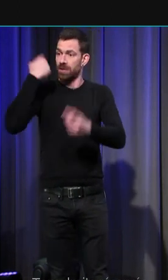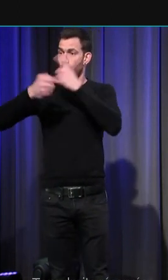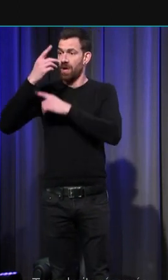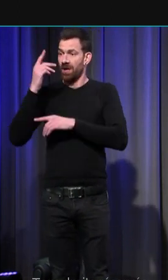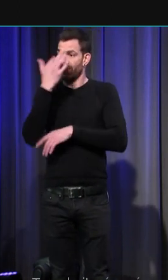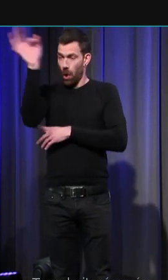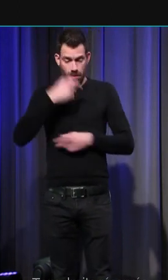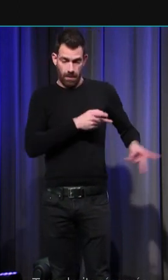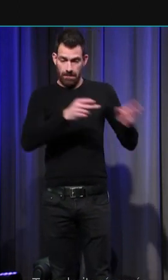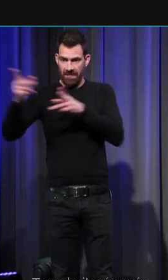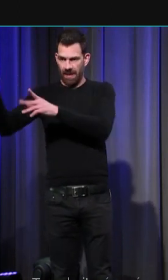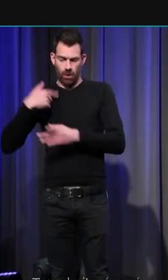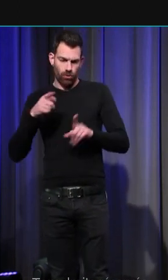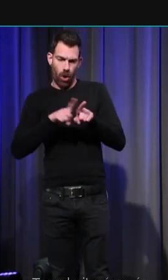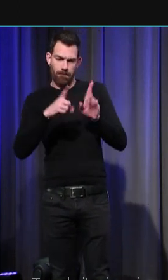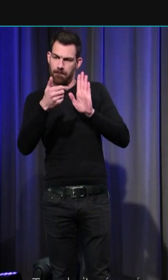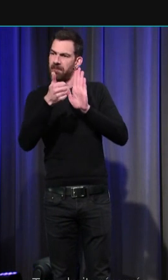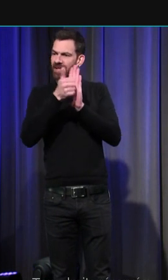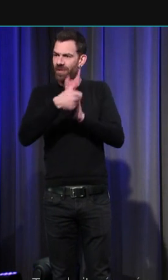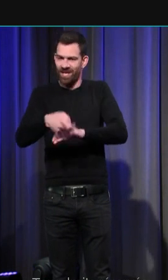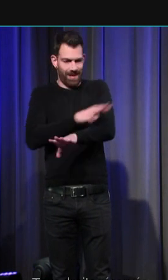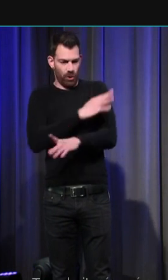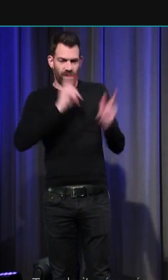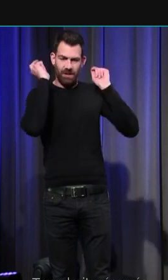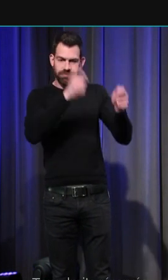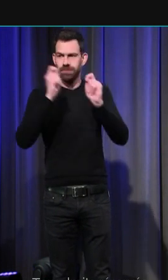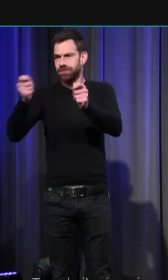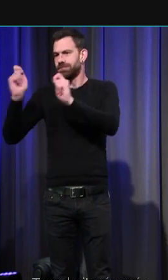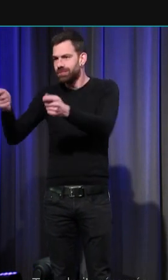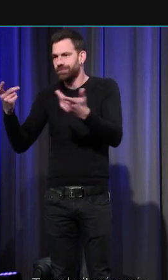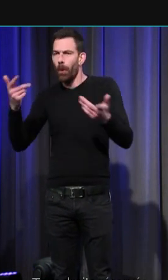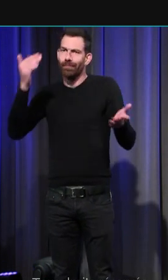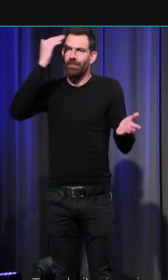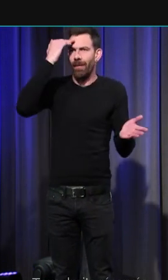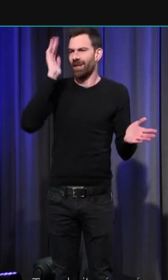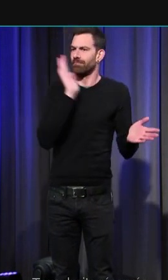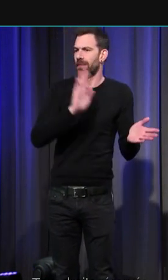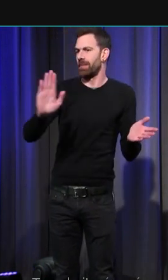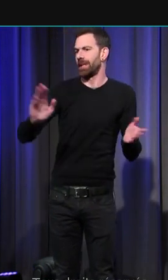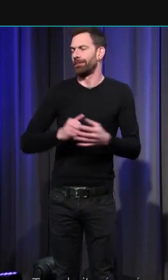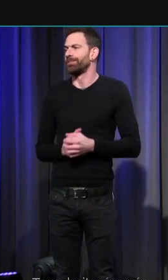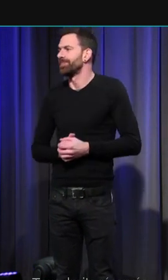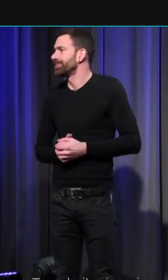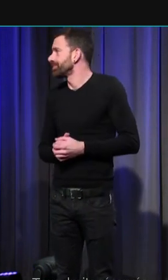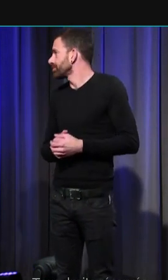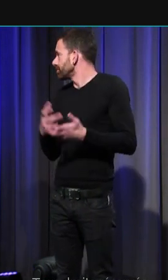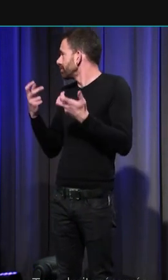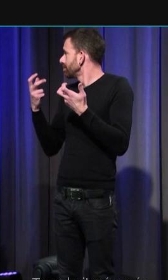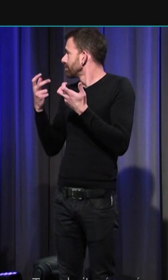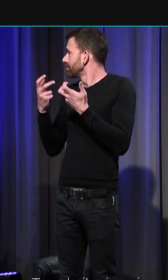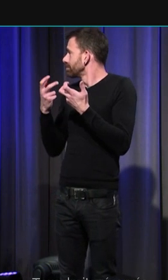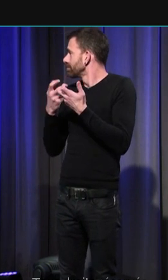personnalité émotionnelle, un tempérament, pourrait-on dire. Ainsi, comme vous le voyez sur